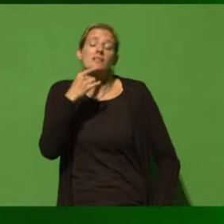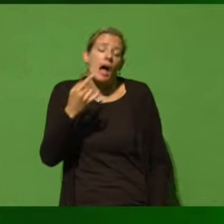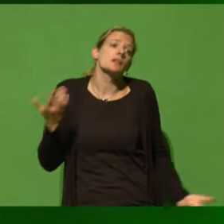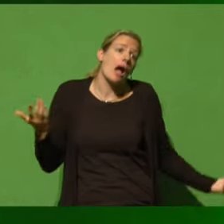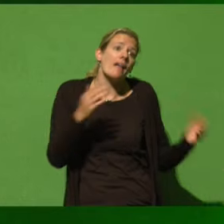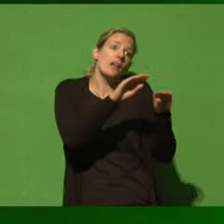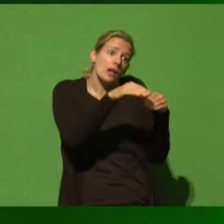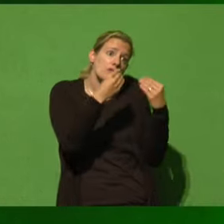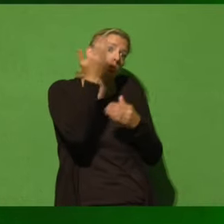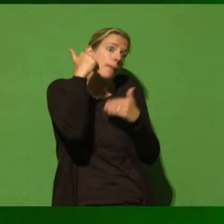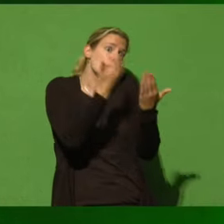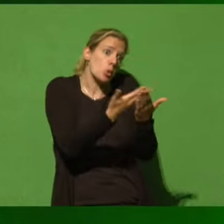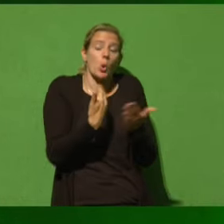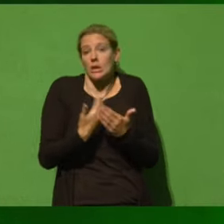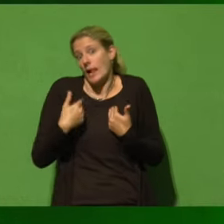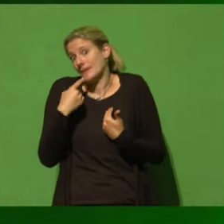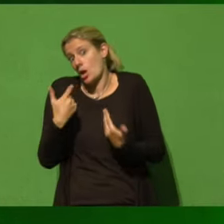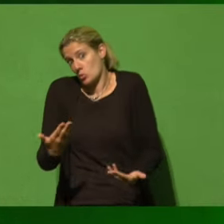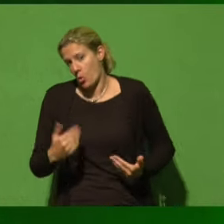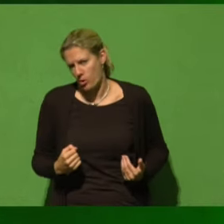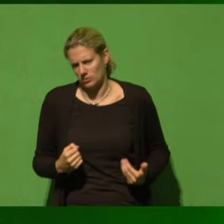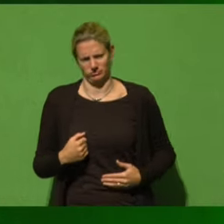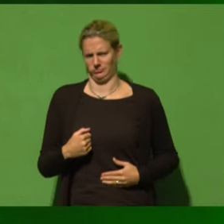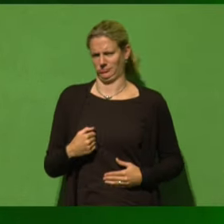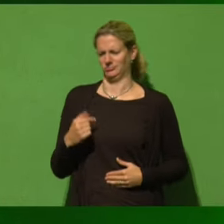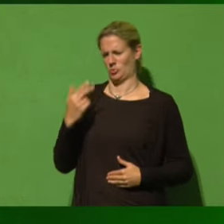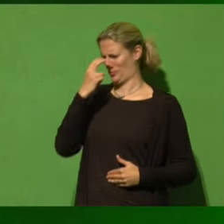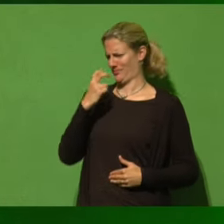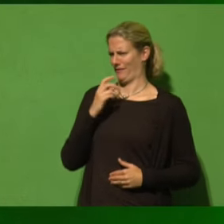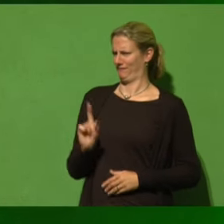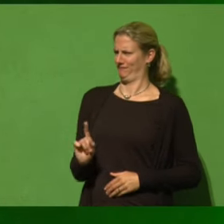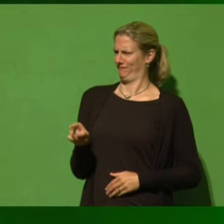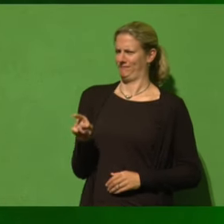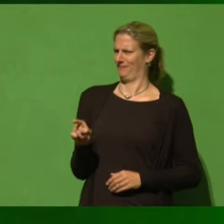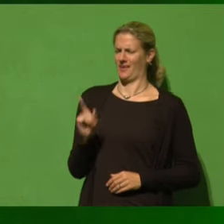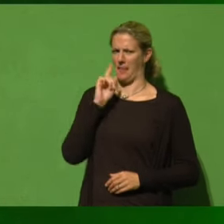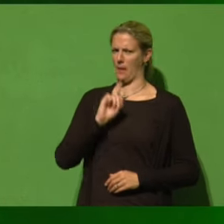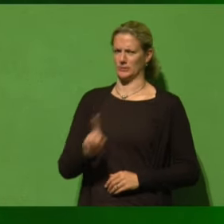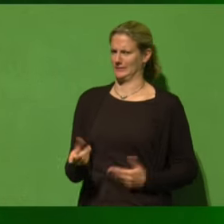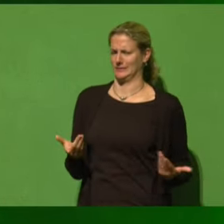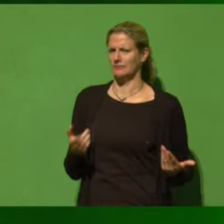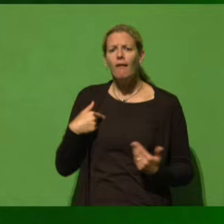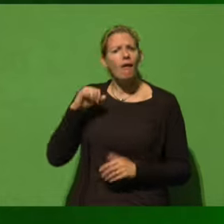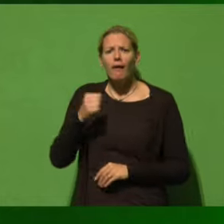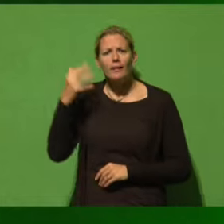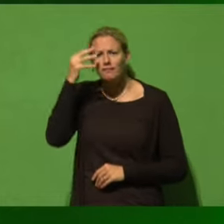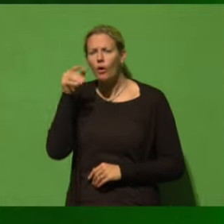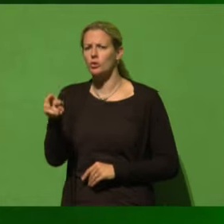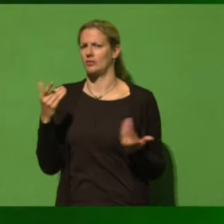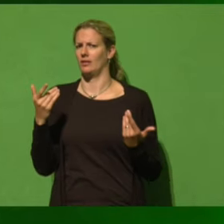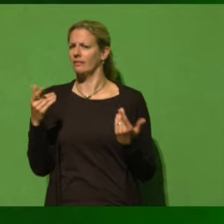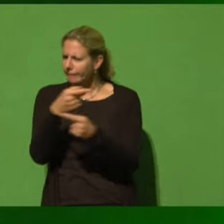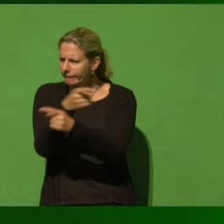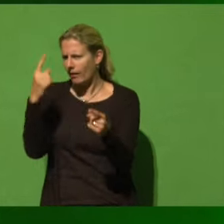und Gewissen, hat sie das damals bekannt gegeben. Ich glaube es nicht. Und ich kann mir auch nicht vorstellen, dass das sonst irgendjemand